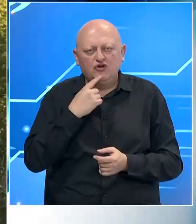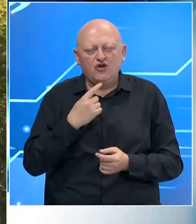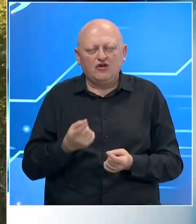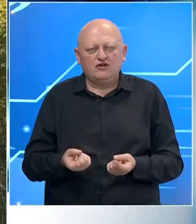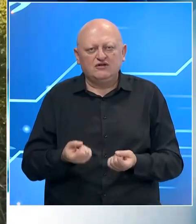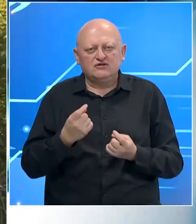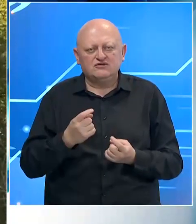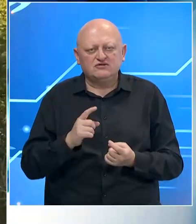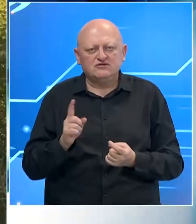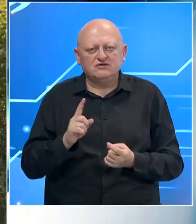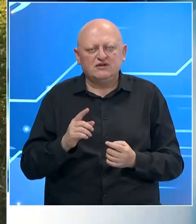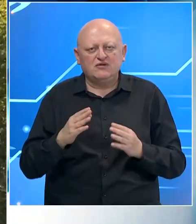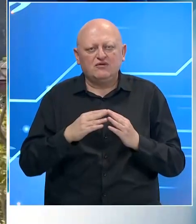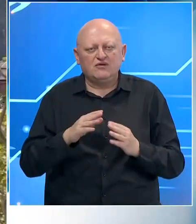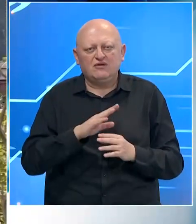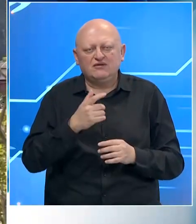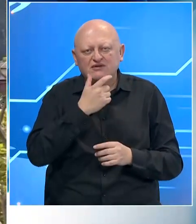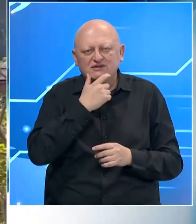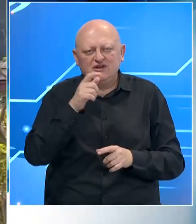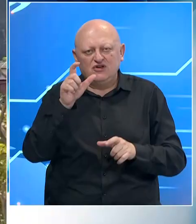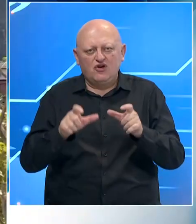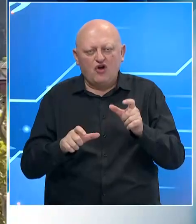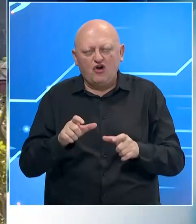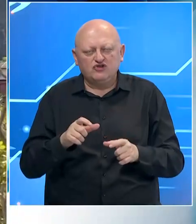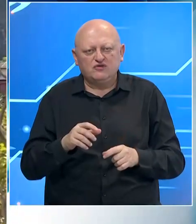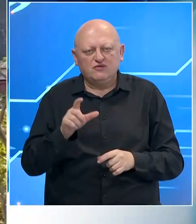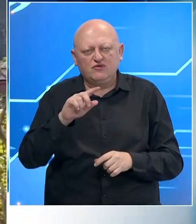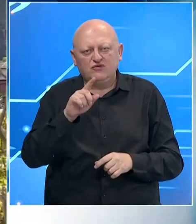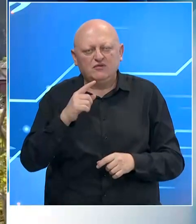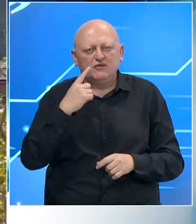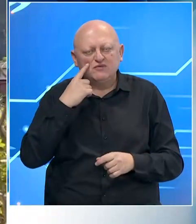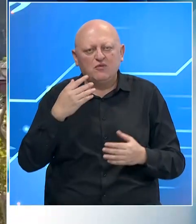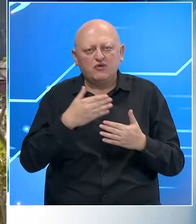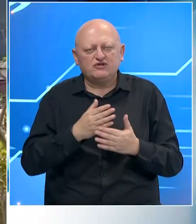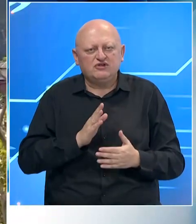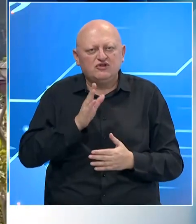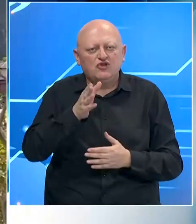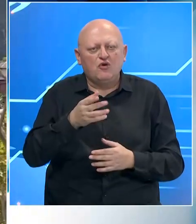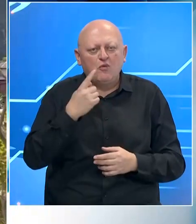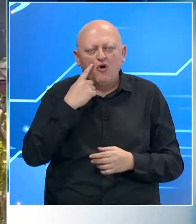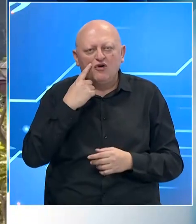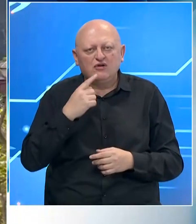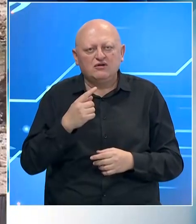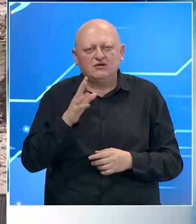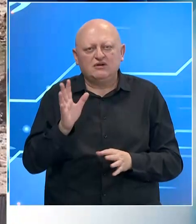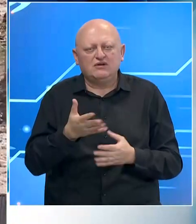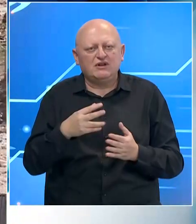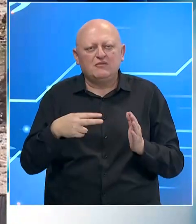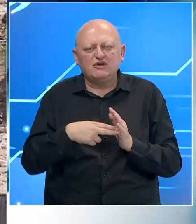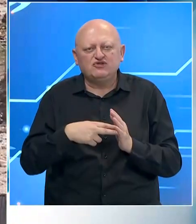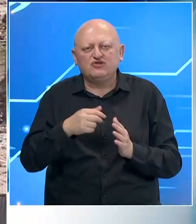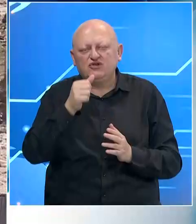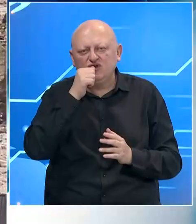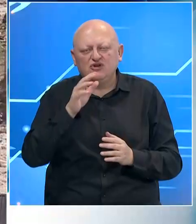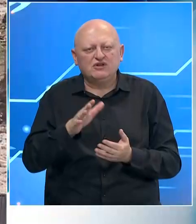ne znam sa koliko kuća, sve su starije osobe u pitanju. Mi smo sinoć pokušali da dođemo do njih, pošto nemaju ni struje, ni